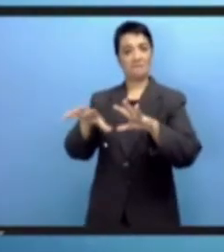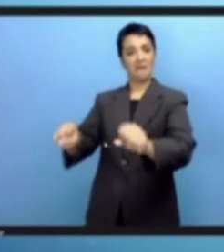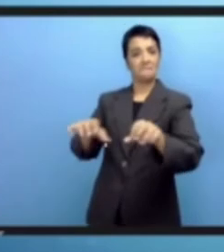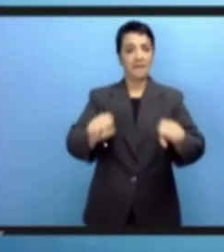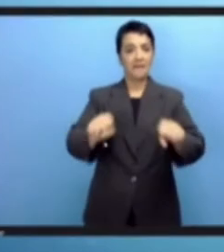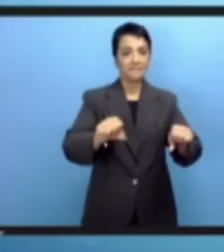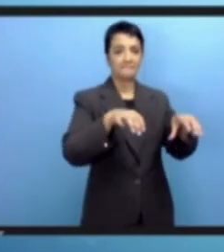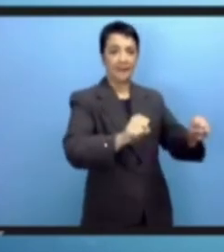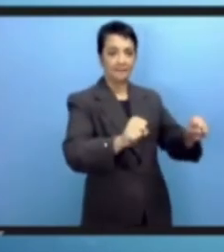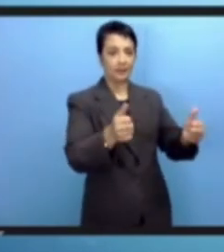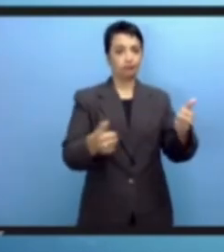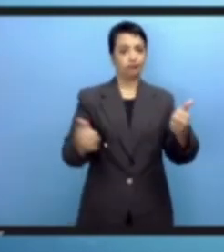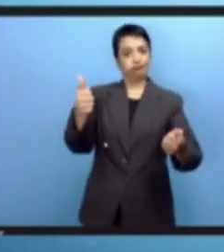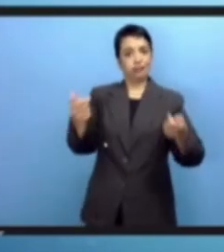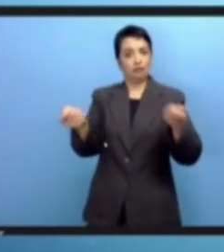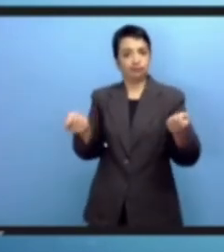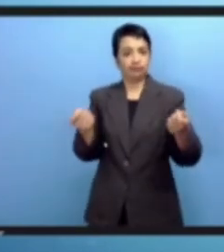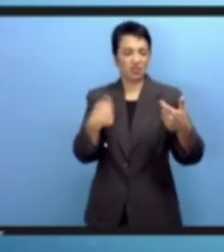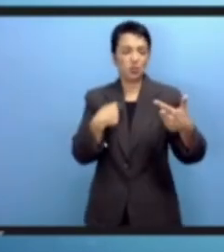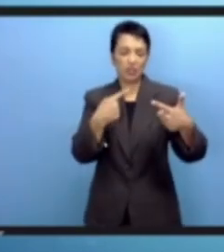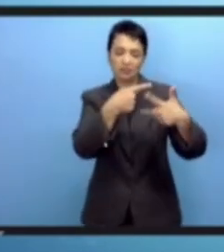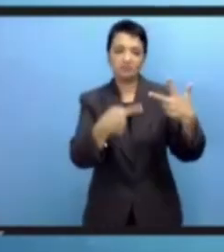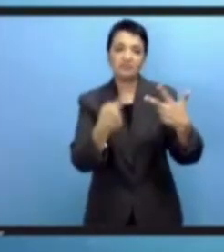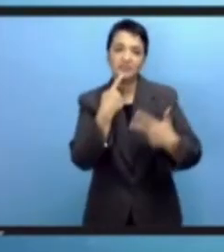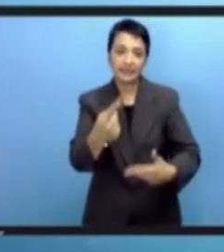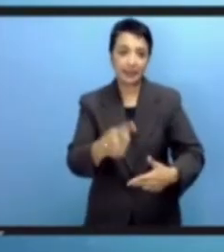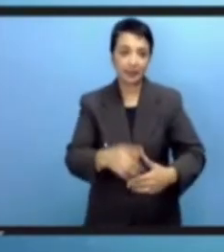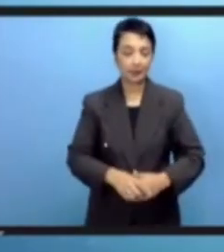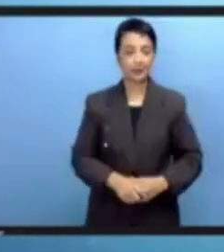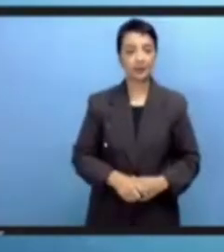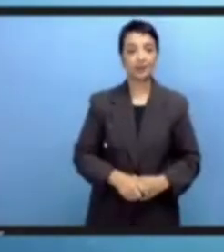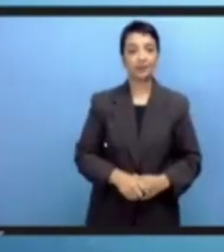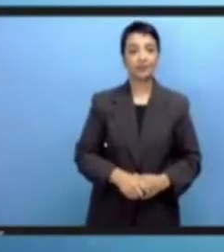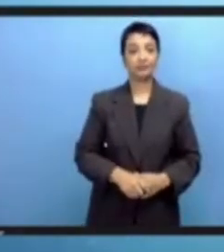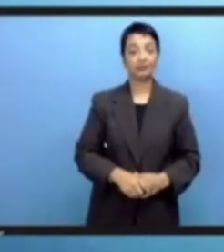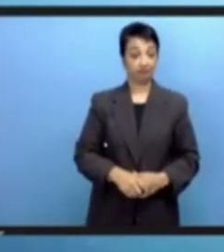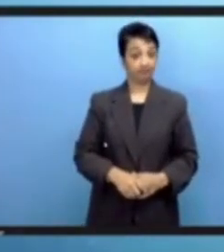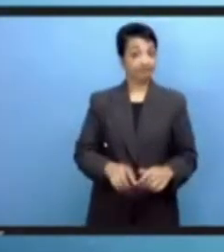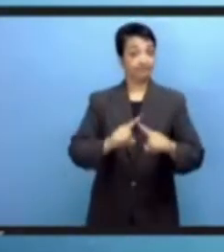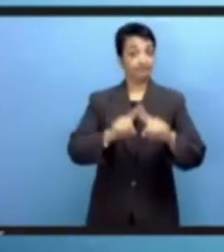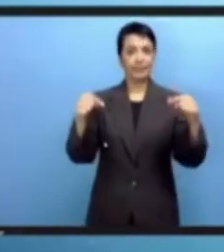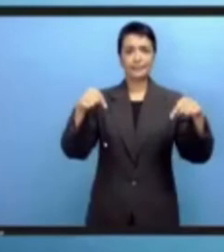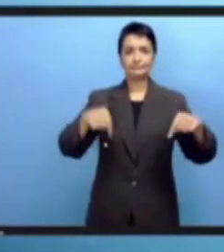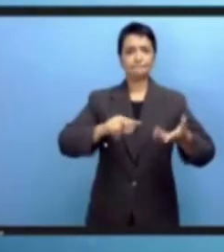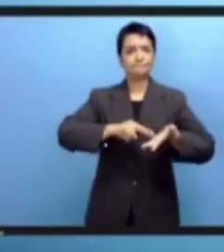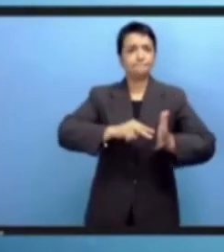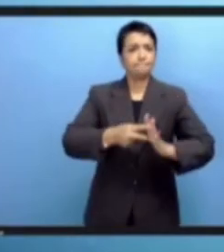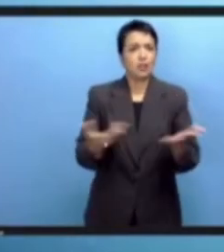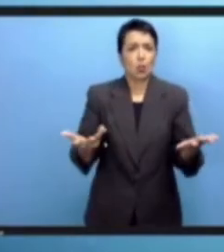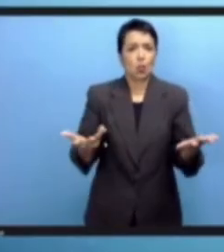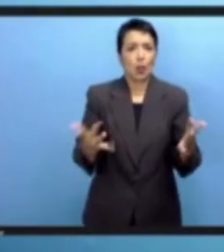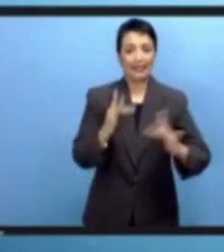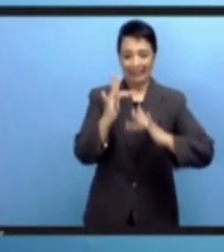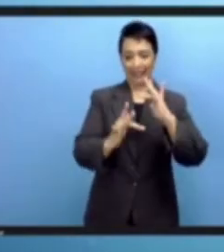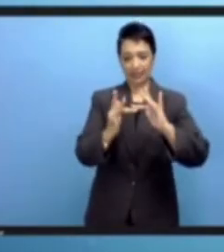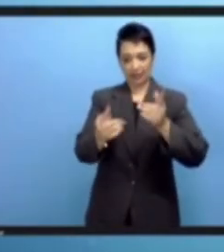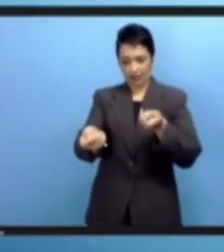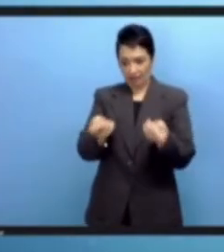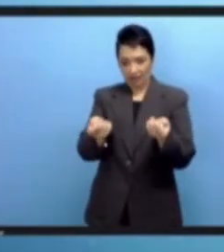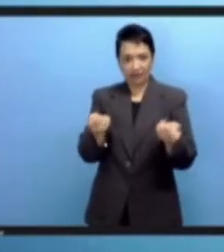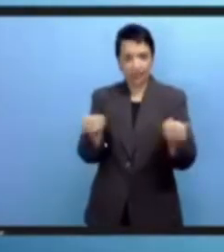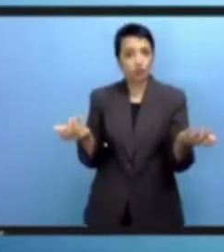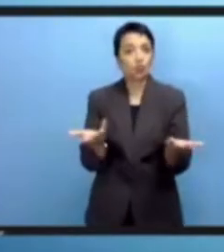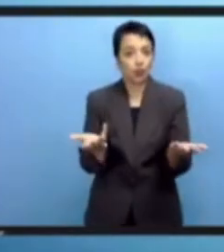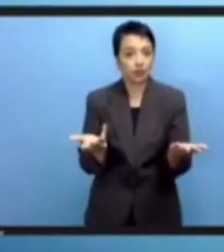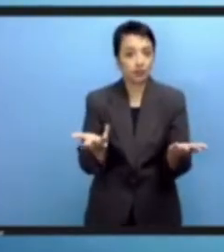احتلال رقمي جديد للبيانات ولكن ماذا يعني كل ذلك